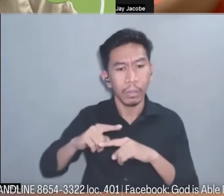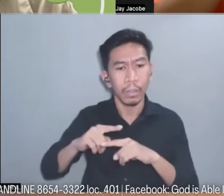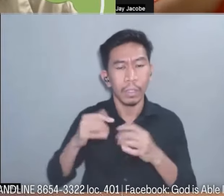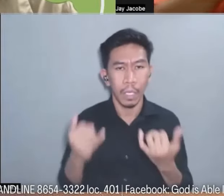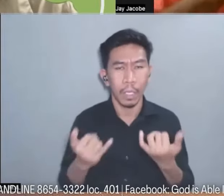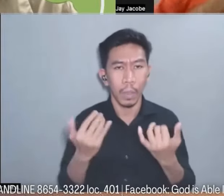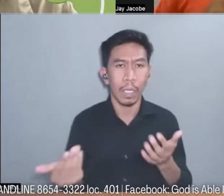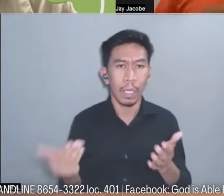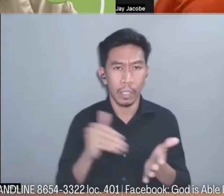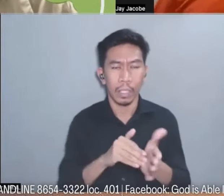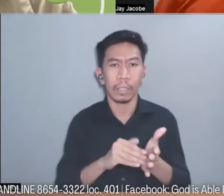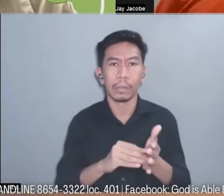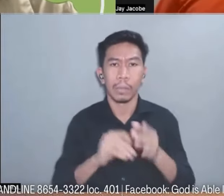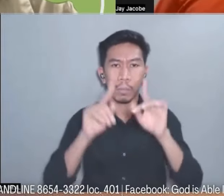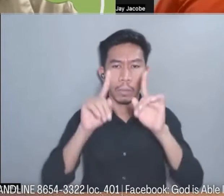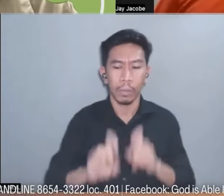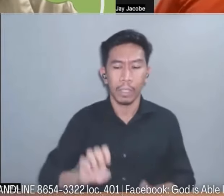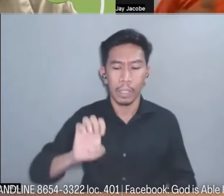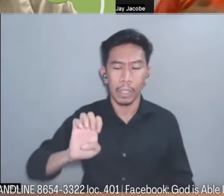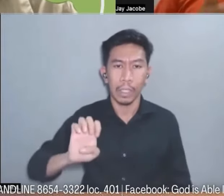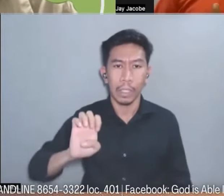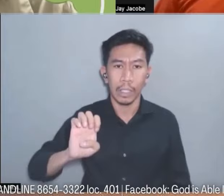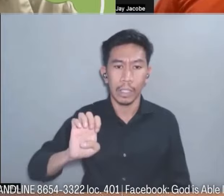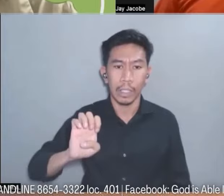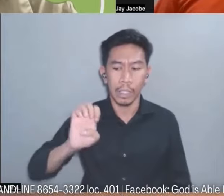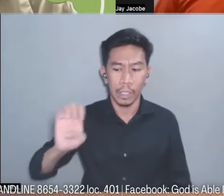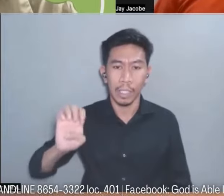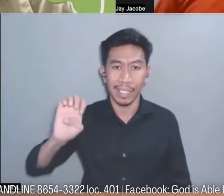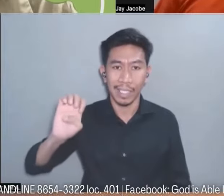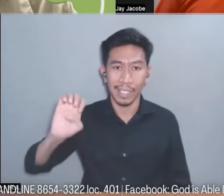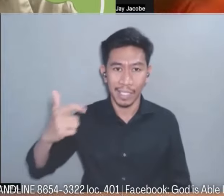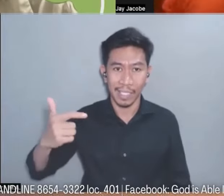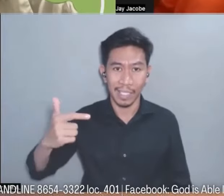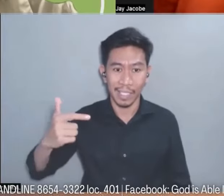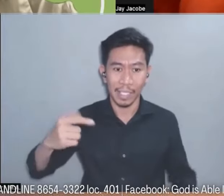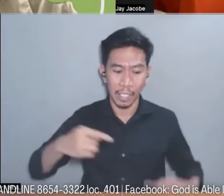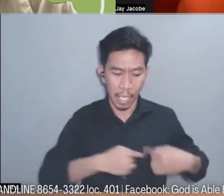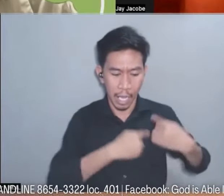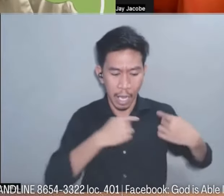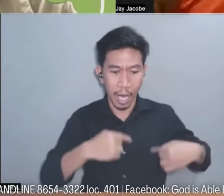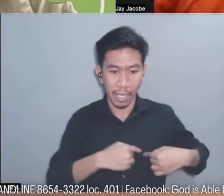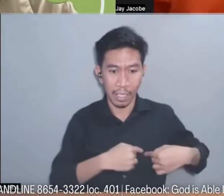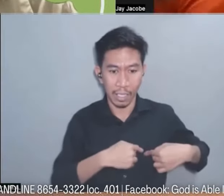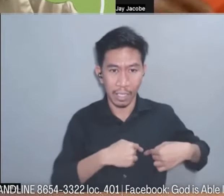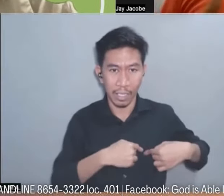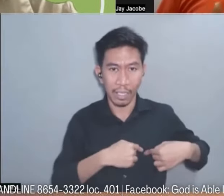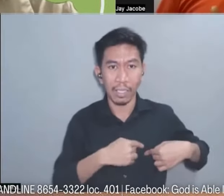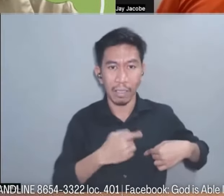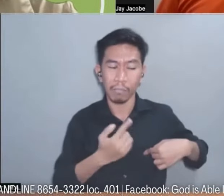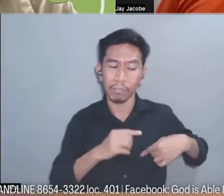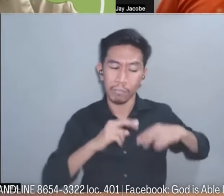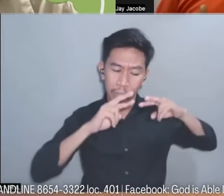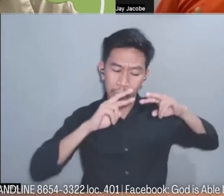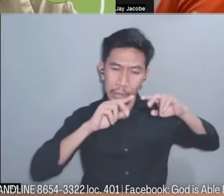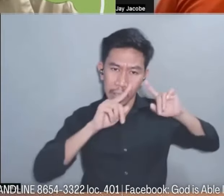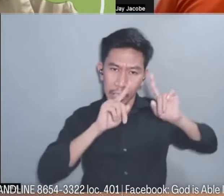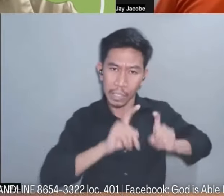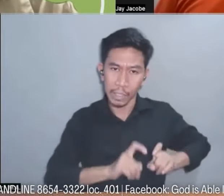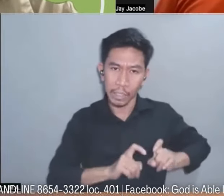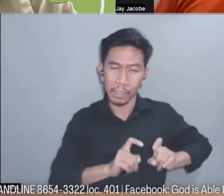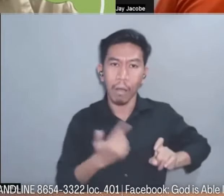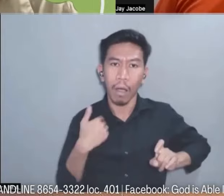kailangan sa'yo dapat ginawa ito sa'yo so yung nagpai-EG po ako may nakita pong spike doon sa aking EEG